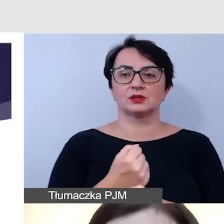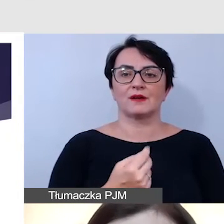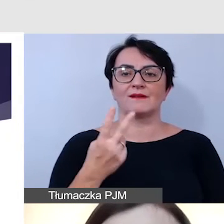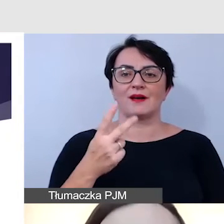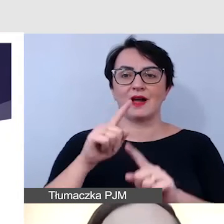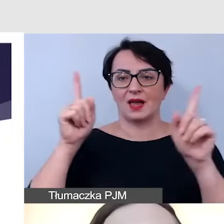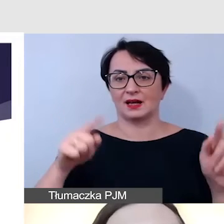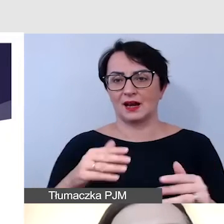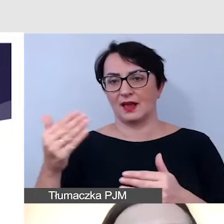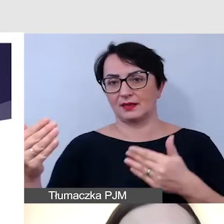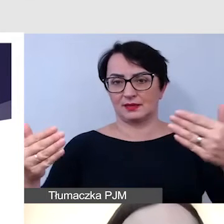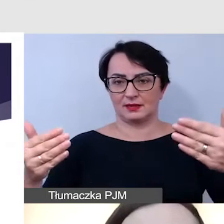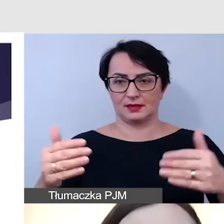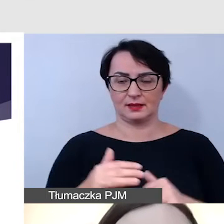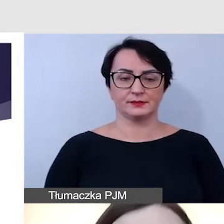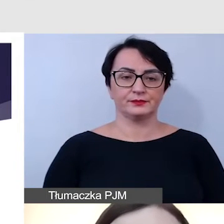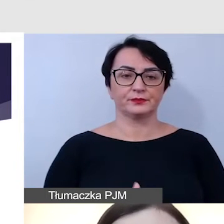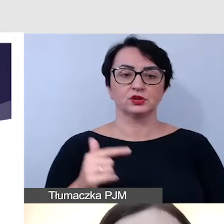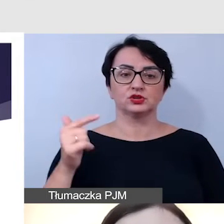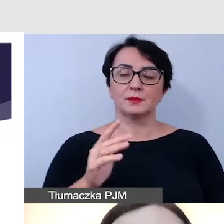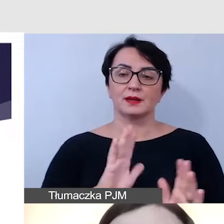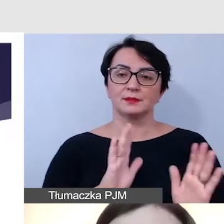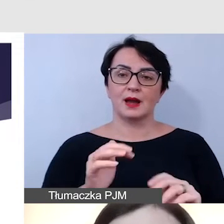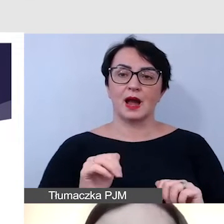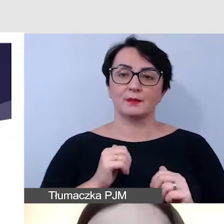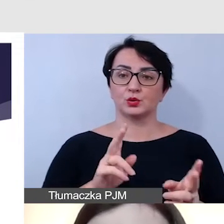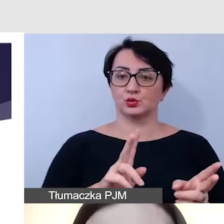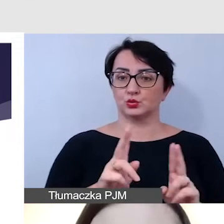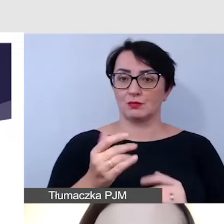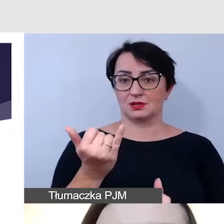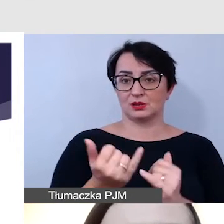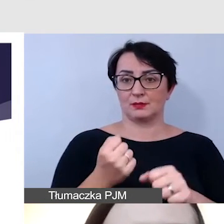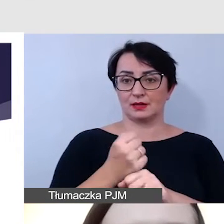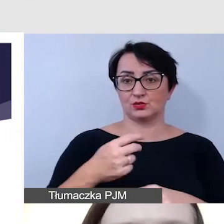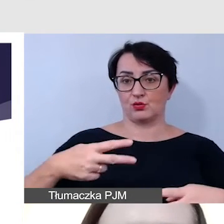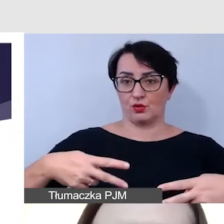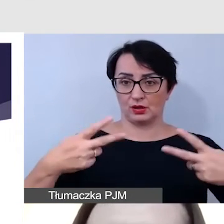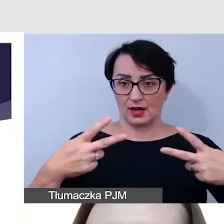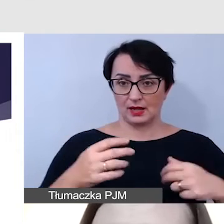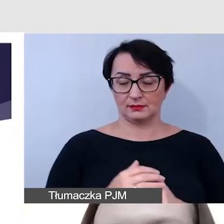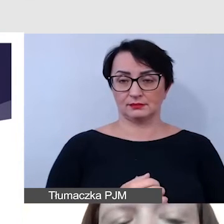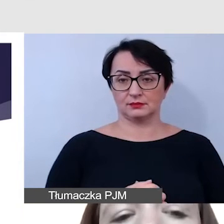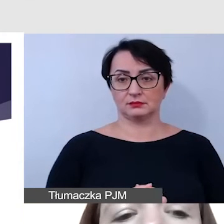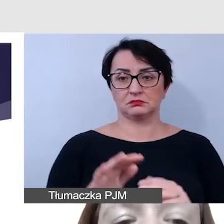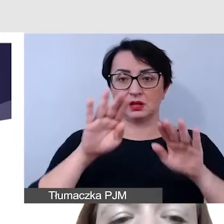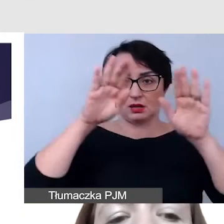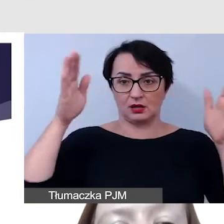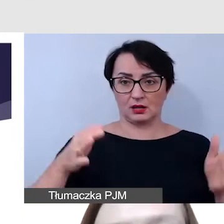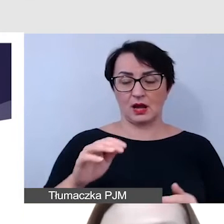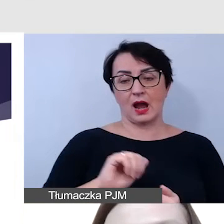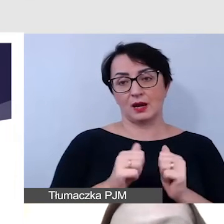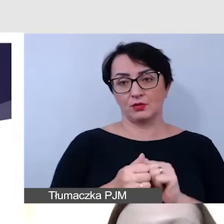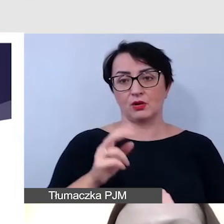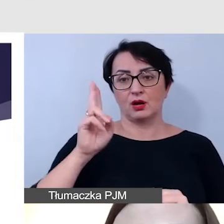ekranami. Dbamy o to, by tłumaczek, jeśli pracują online albo w kabinie, mieli